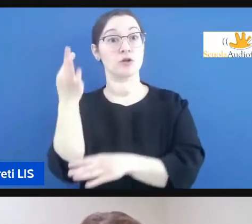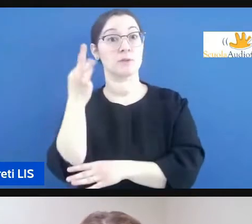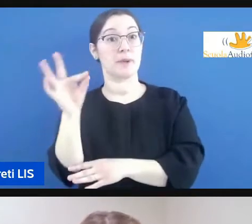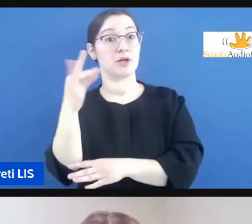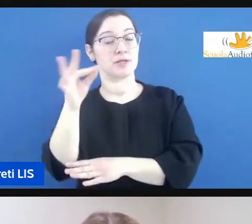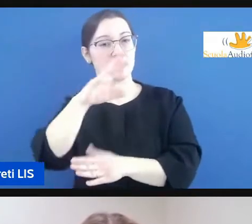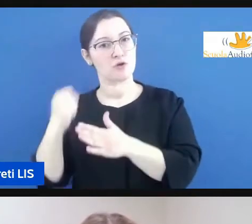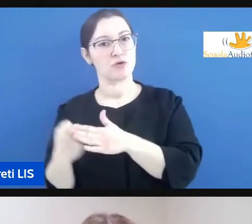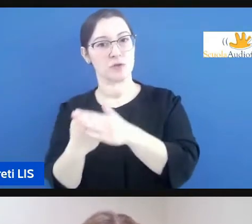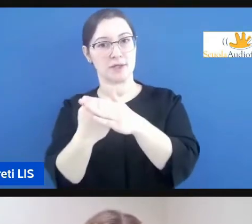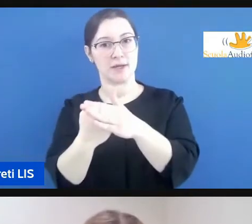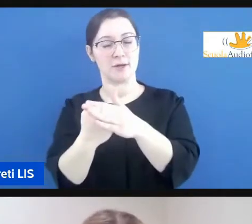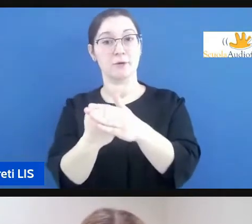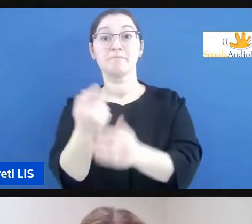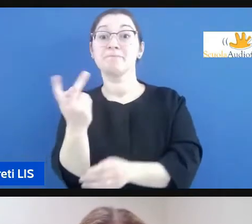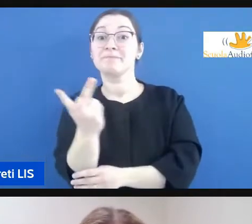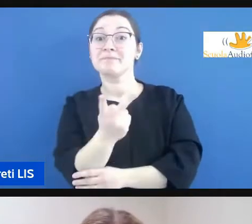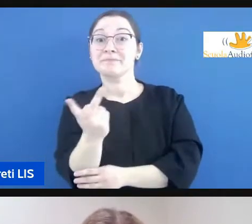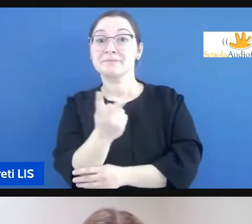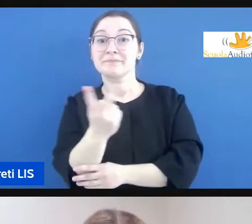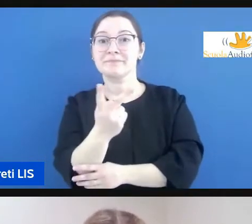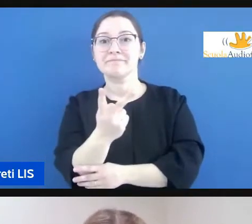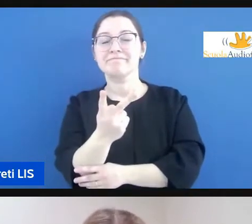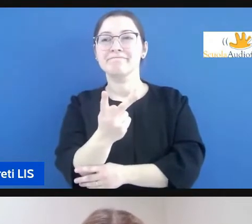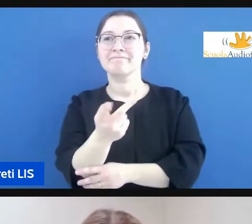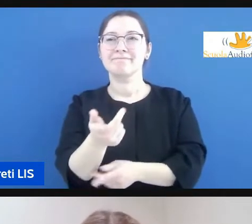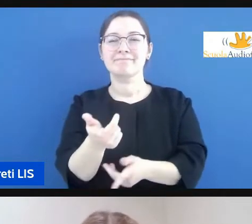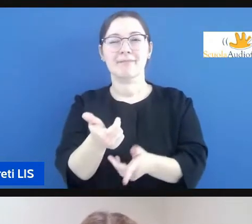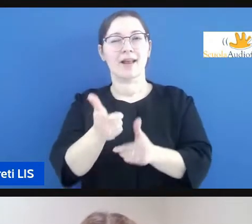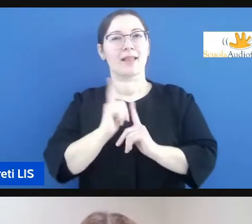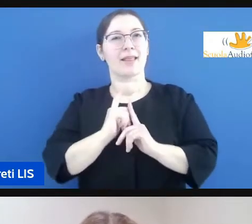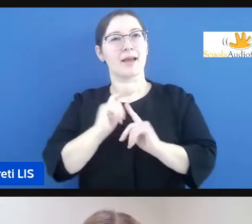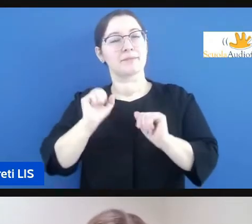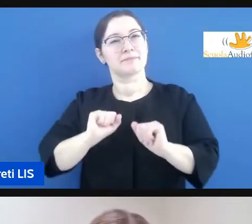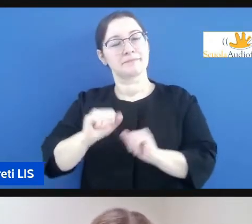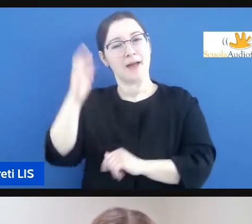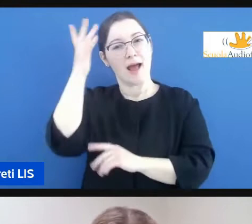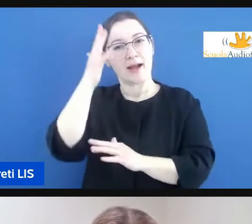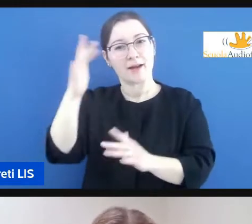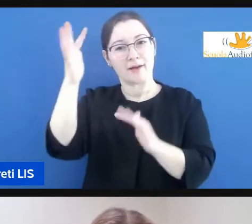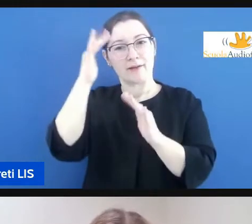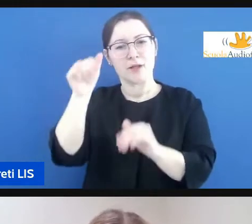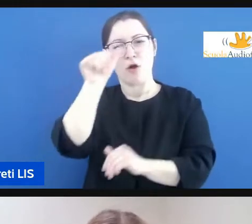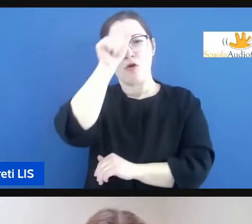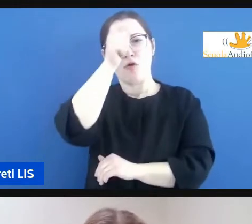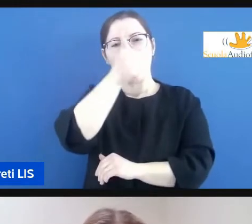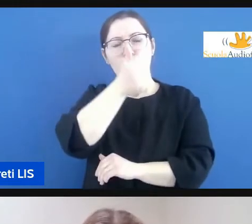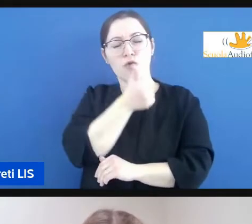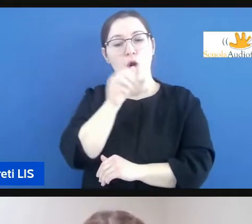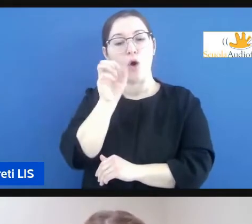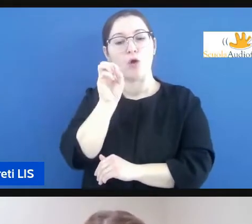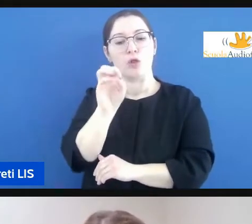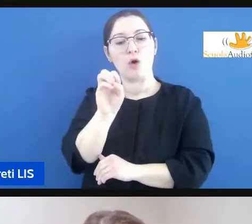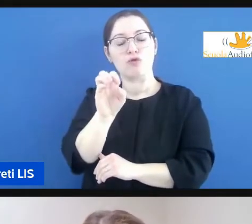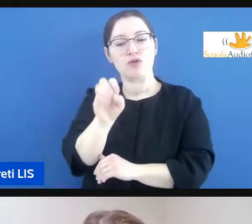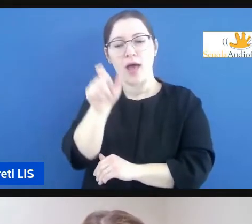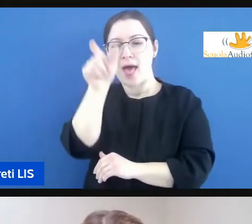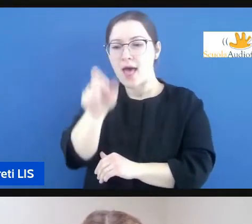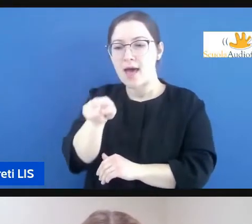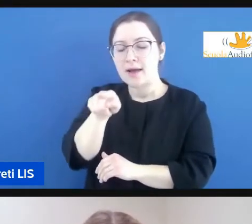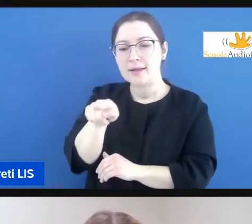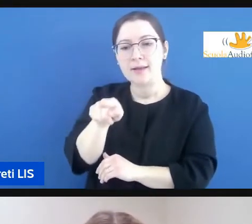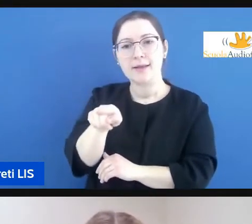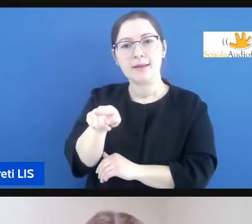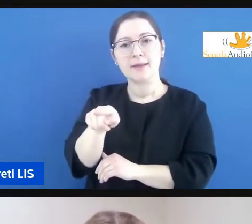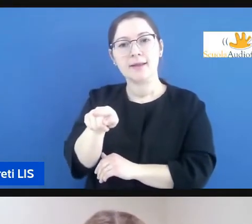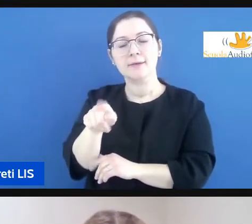Loro ci condurranno in una riflessione proprio sul ruolo anche del docente e sull'importanza di considerare